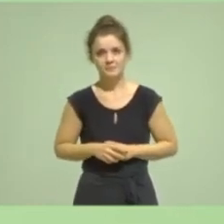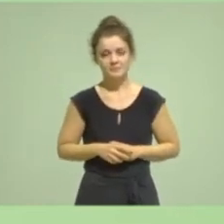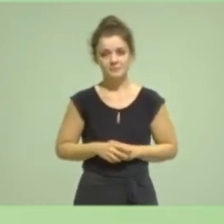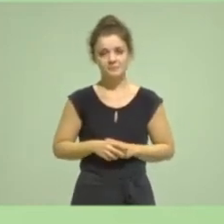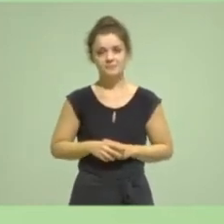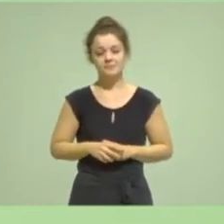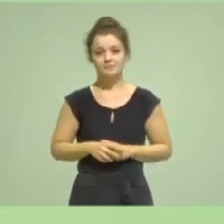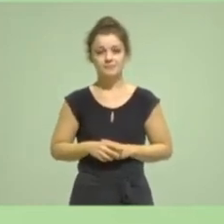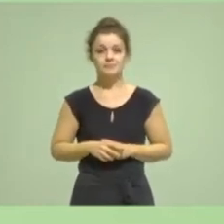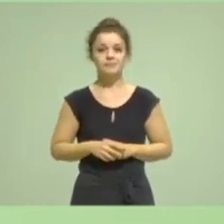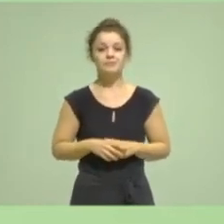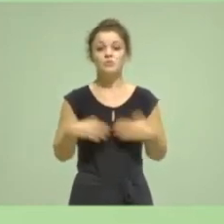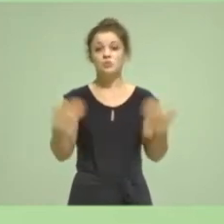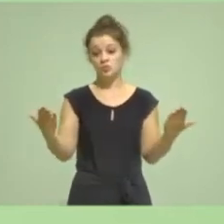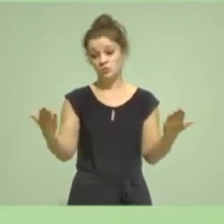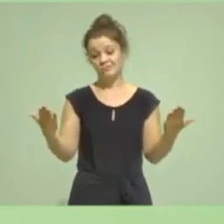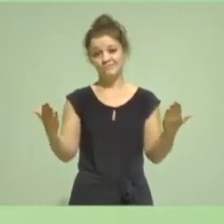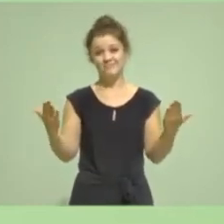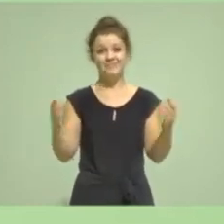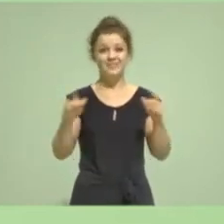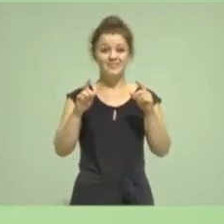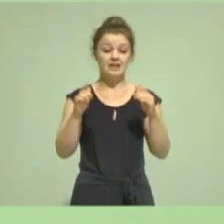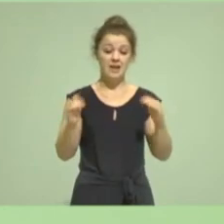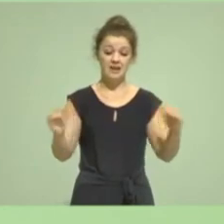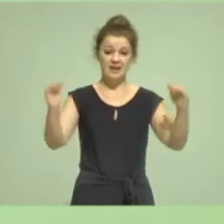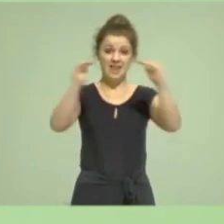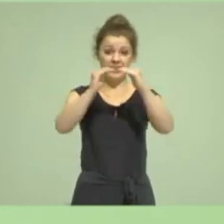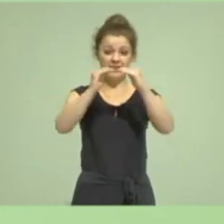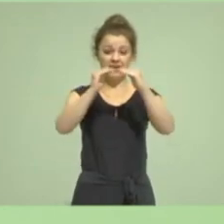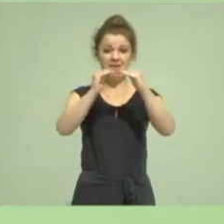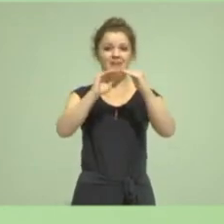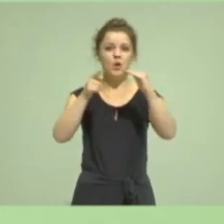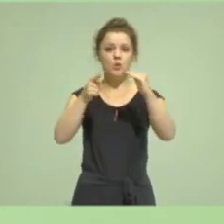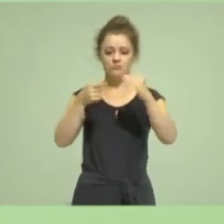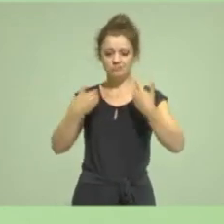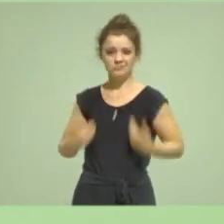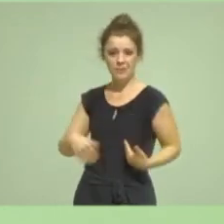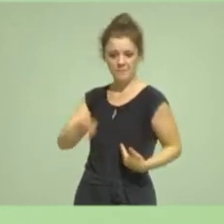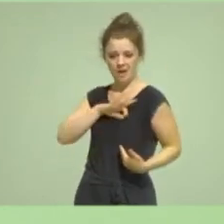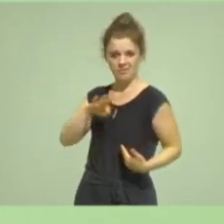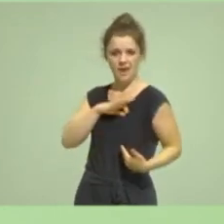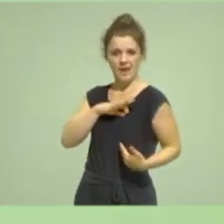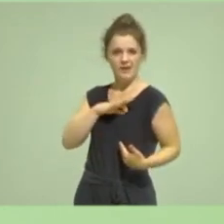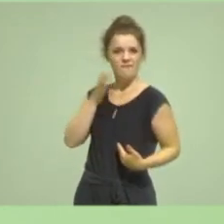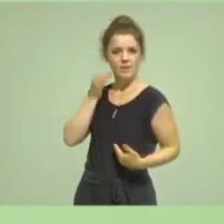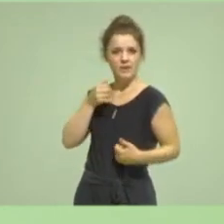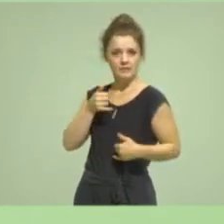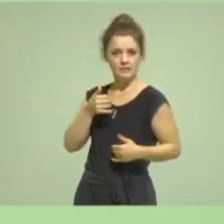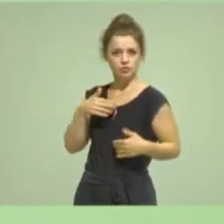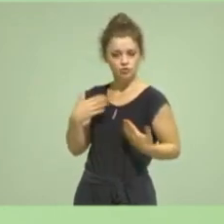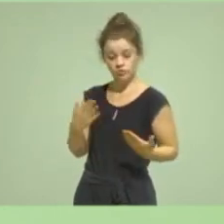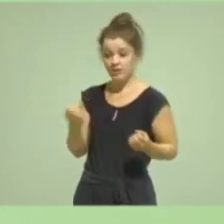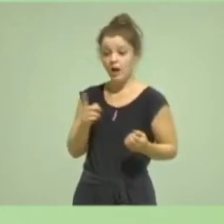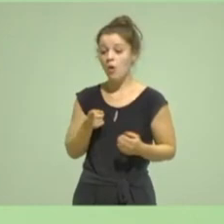Und die Frage der Gleichheit hat natürlich was zu tun für eine feministische Partei, wie wir es sind, dass wir hinterlegen,